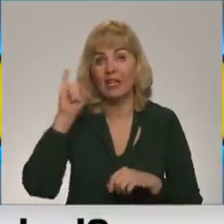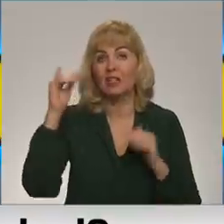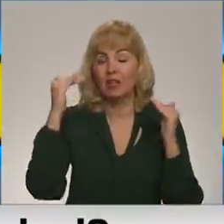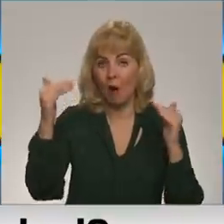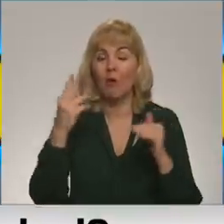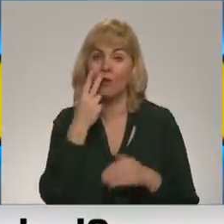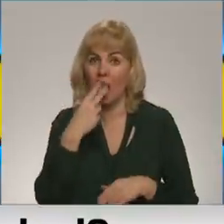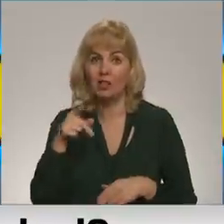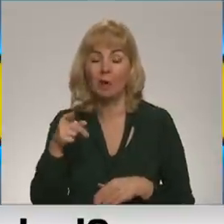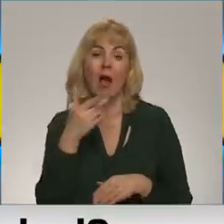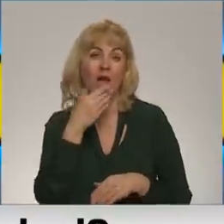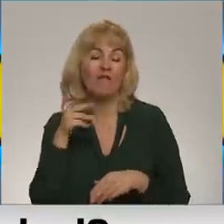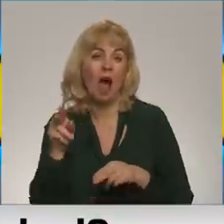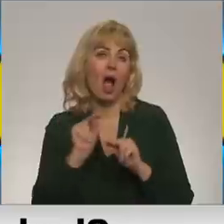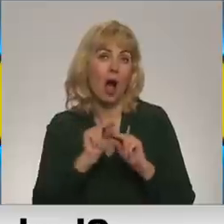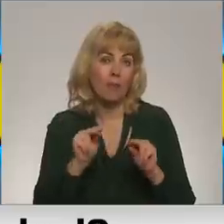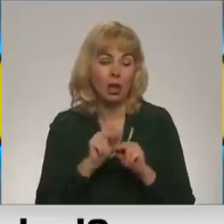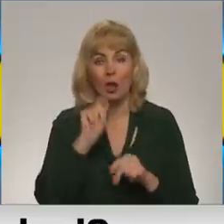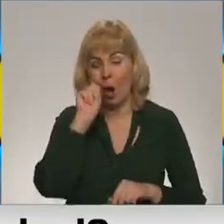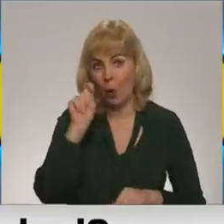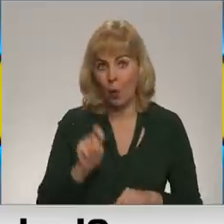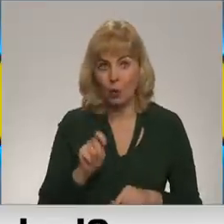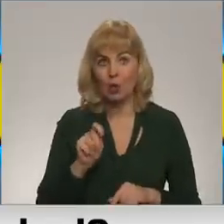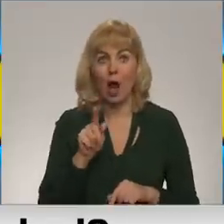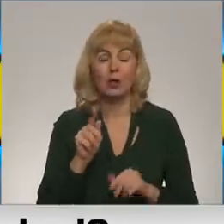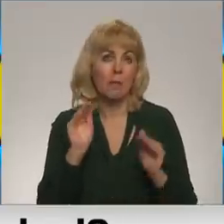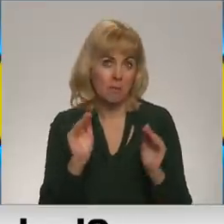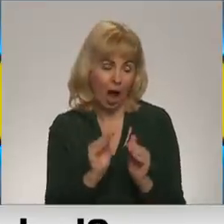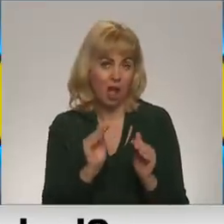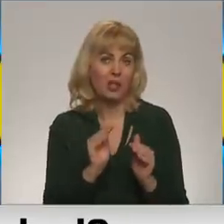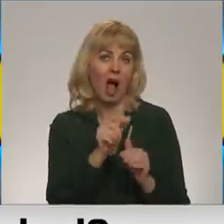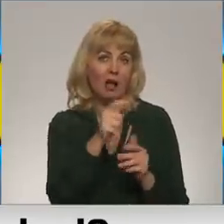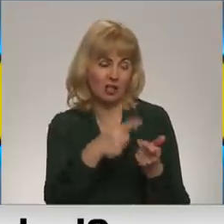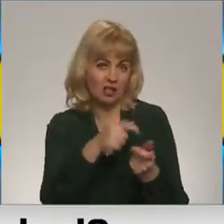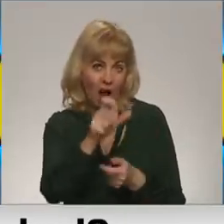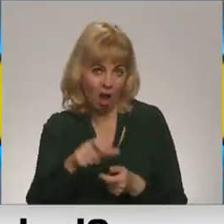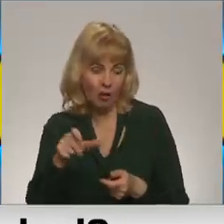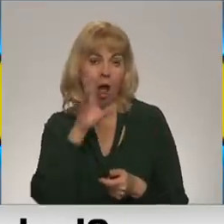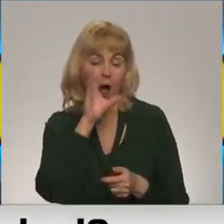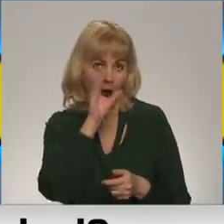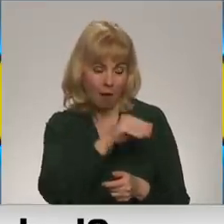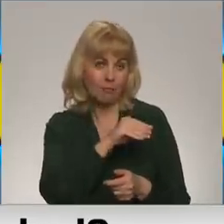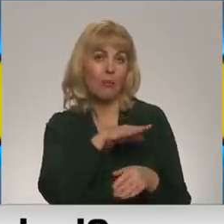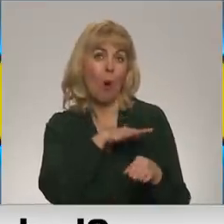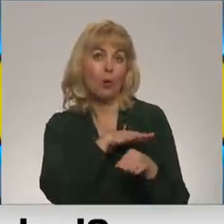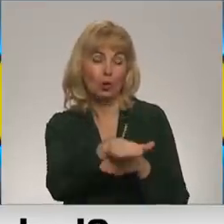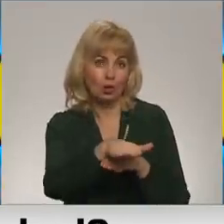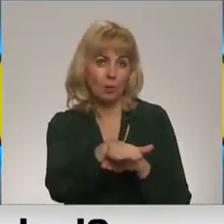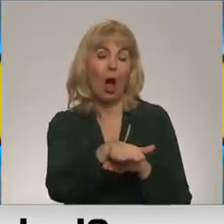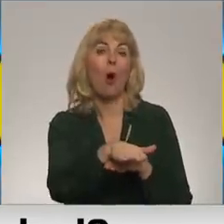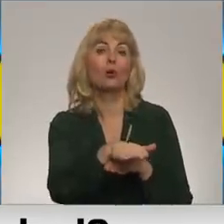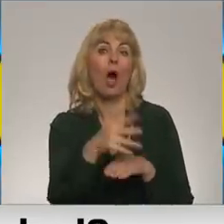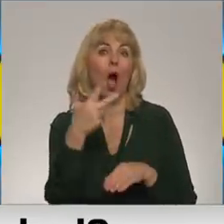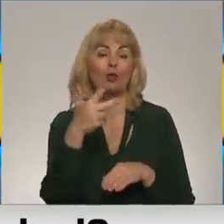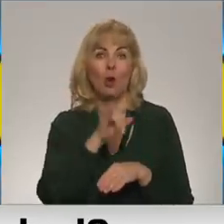vāji apmācīti, ka Ukraiņi ar daudz mazākiem spēkiem ir spējuši notariekt vairākas desmit slidmašīnu vakardienu, astoņas lidaprātas